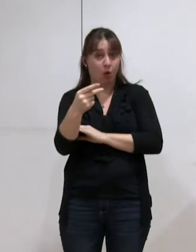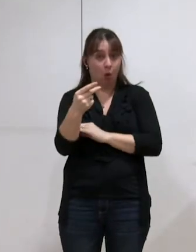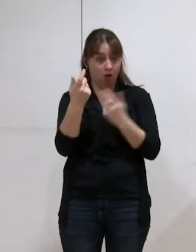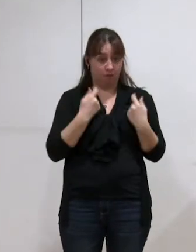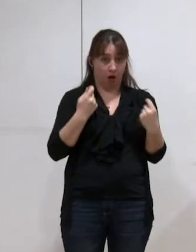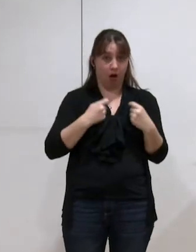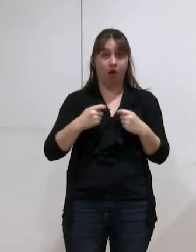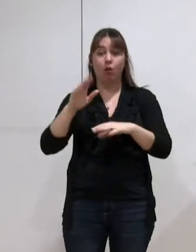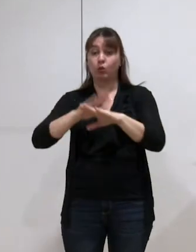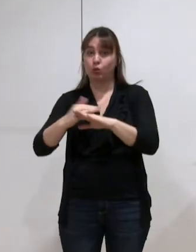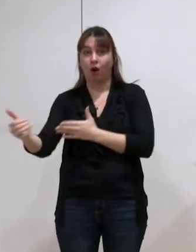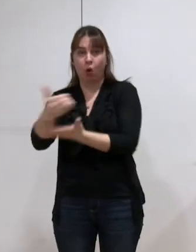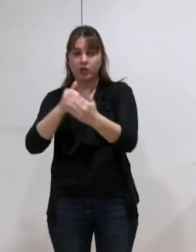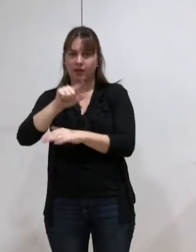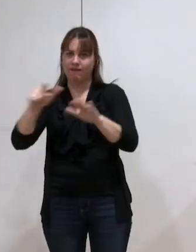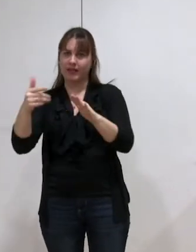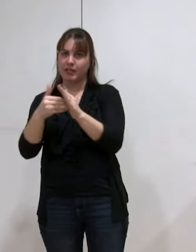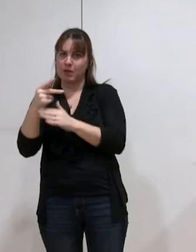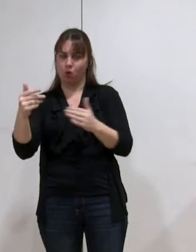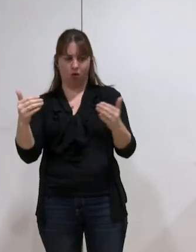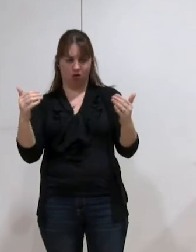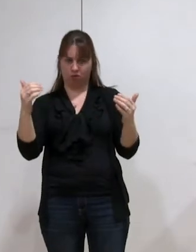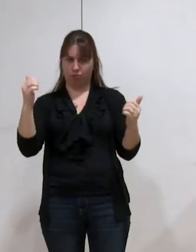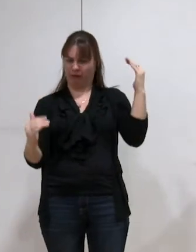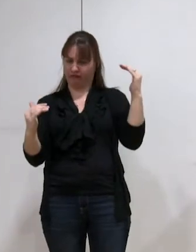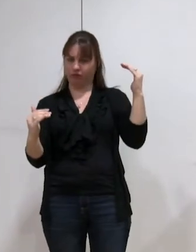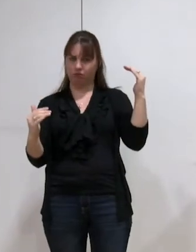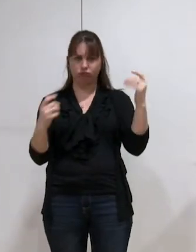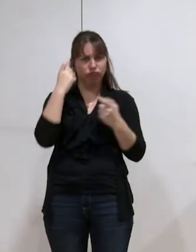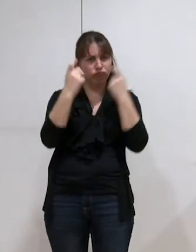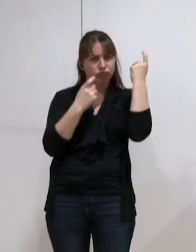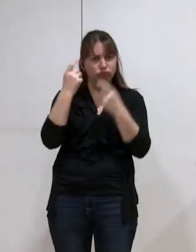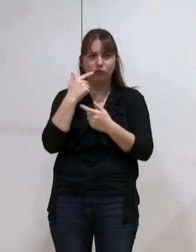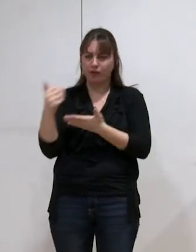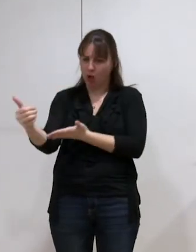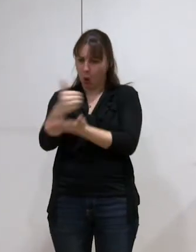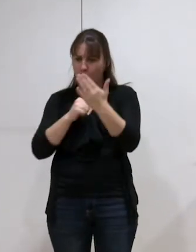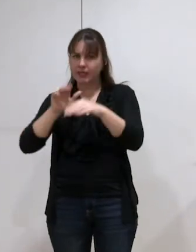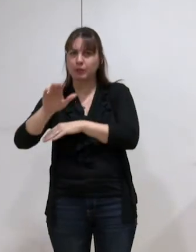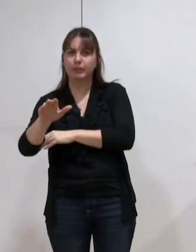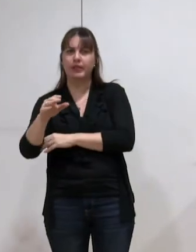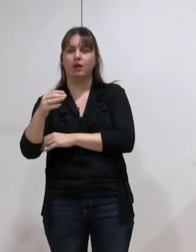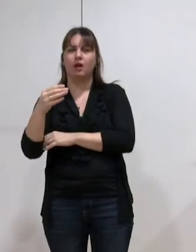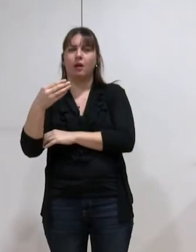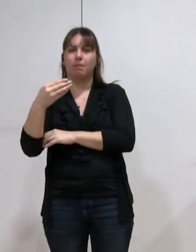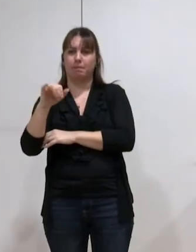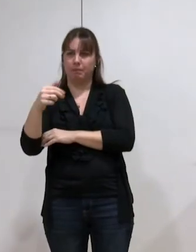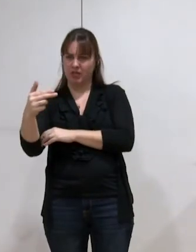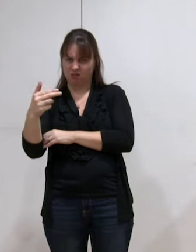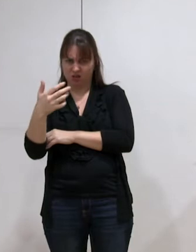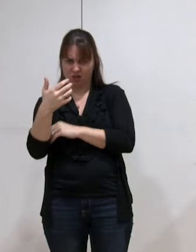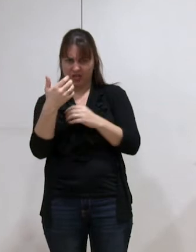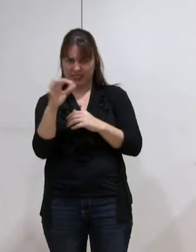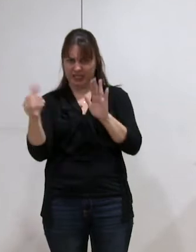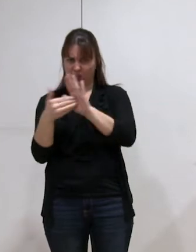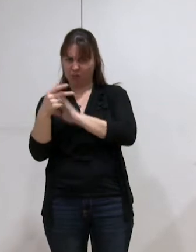000 euros de recettes. C'est à se demander s'il faut encore percevoir des recettes sur un tel équipement qui nous coûtent 600 000 euros pour